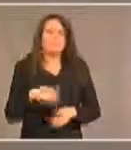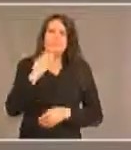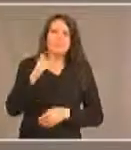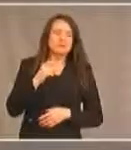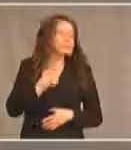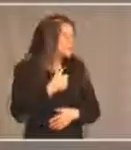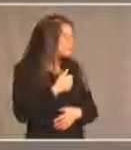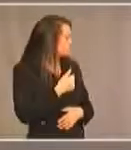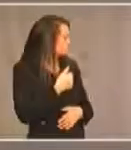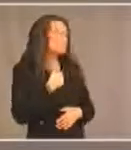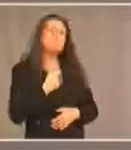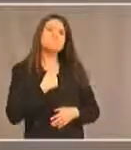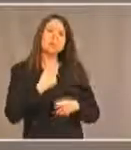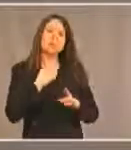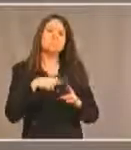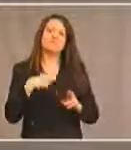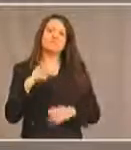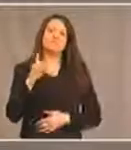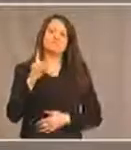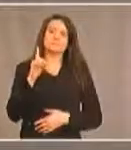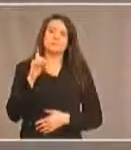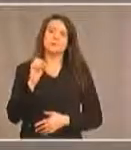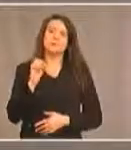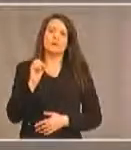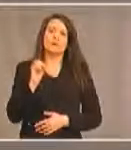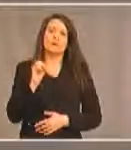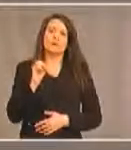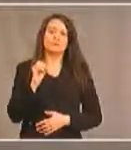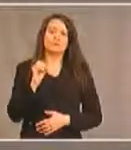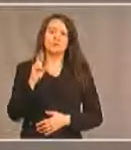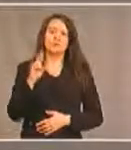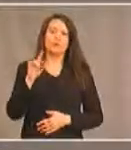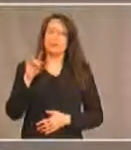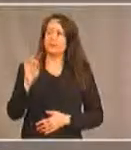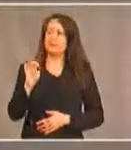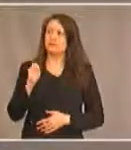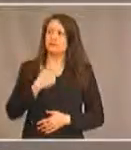c'est que cette loi je pense certainement